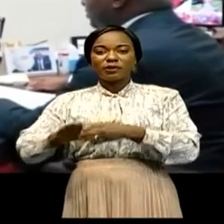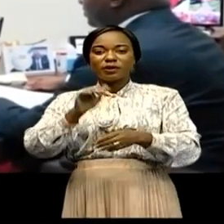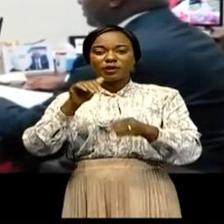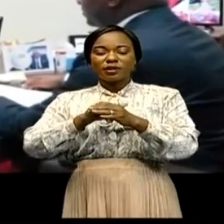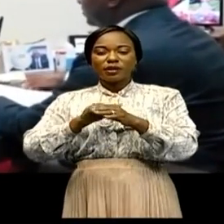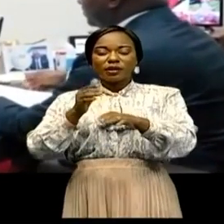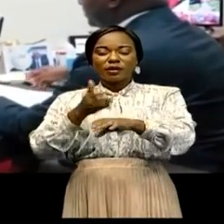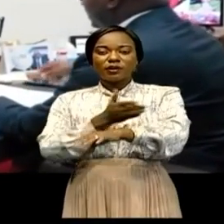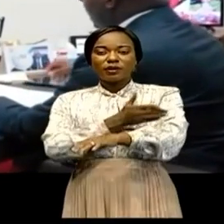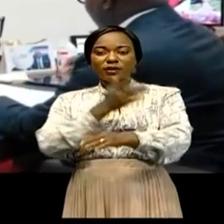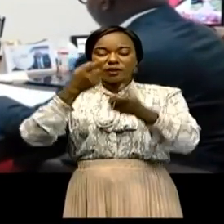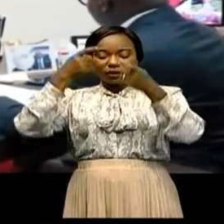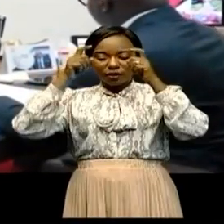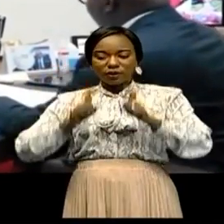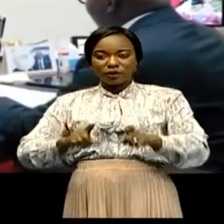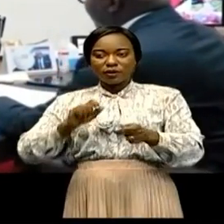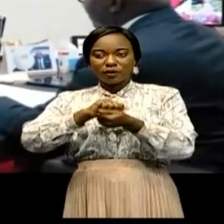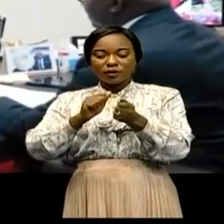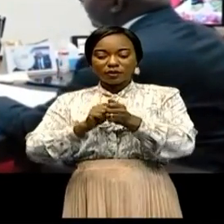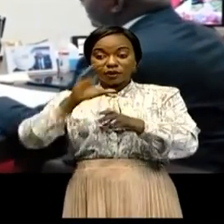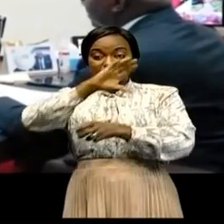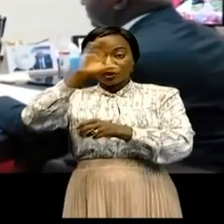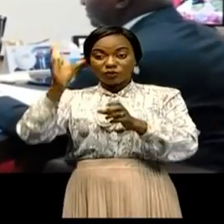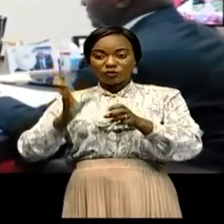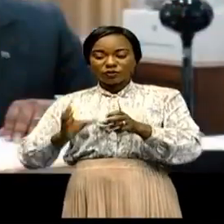relèvements des défis du continent.